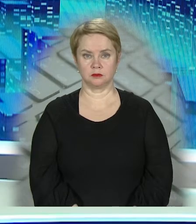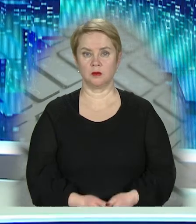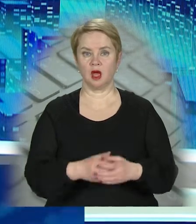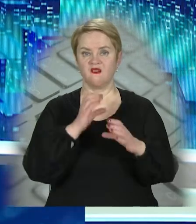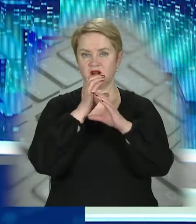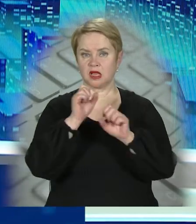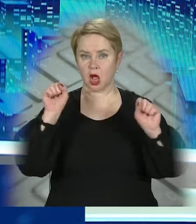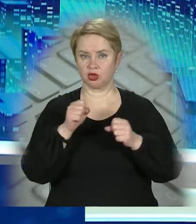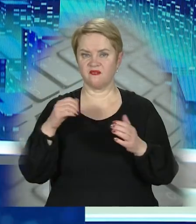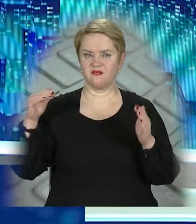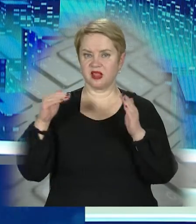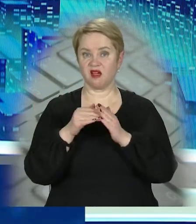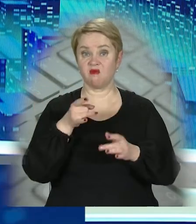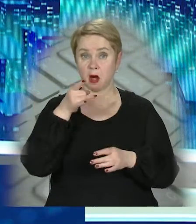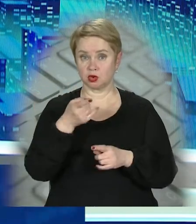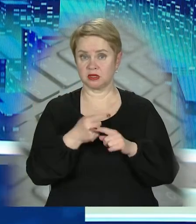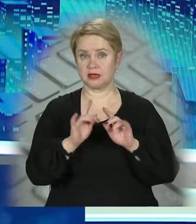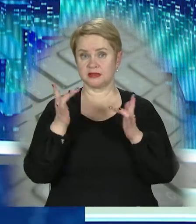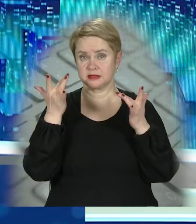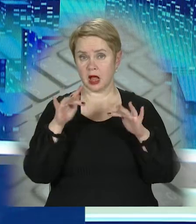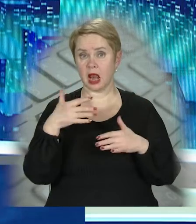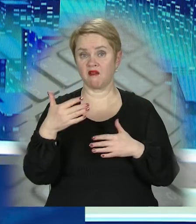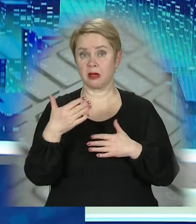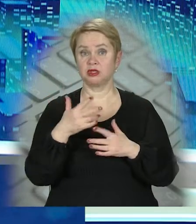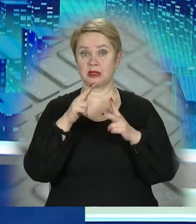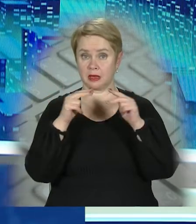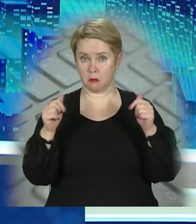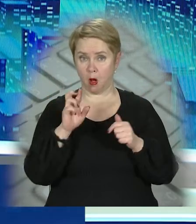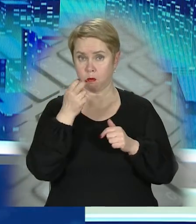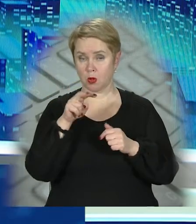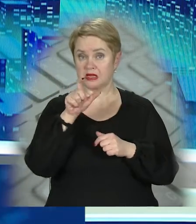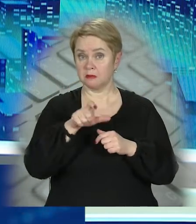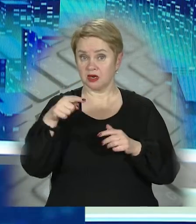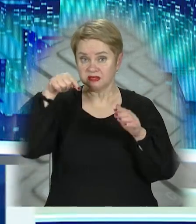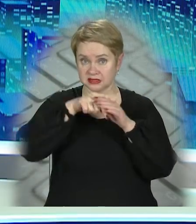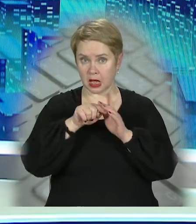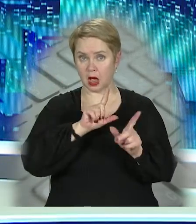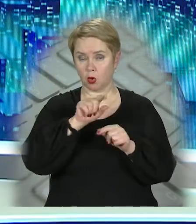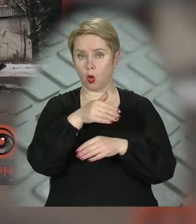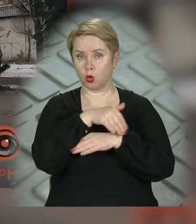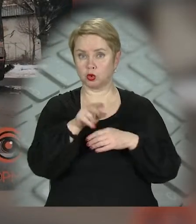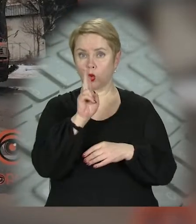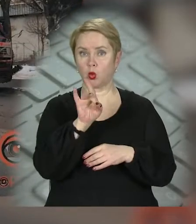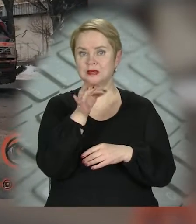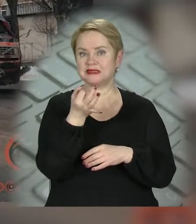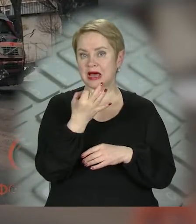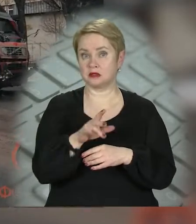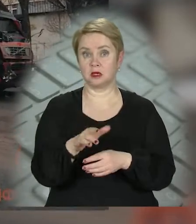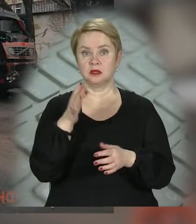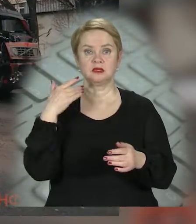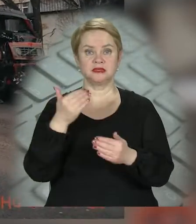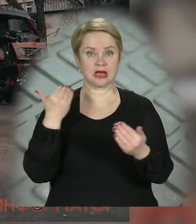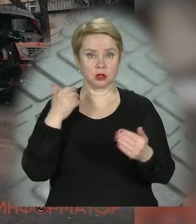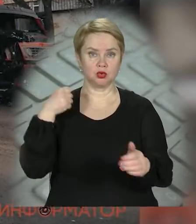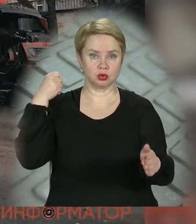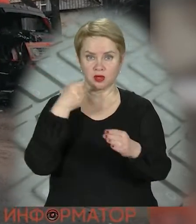Вантажівка на швидкості влетіла в маршрутку. Це сталося на лівобережжі Дніпра. Богдан з пасажирами в салоні рухався вулицею Курсанською, як раптом у задню